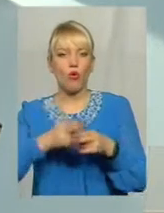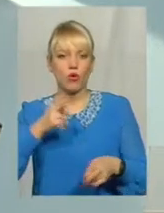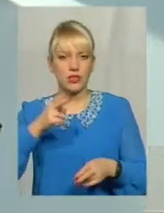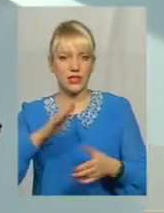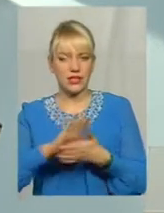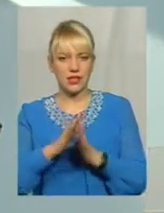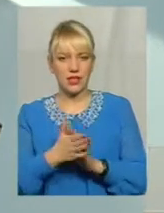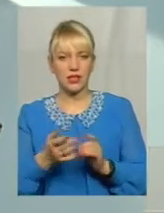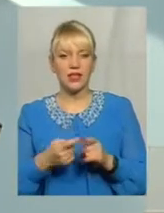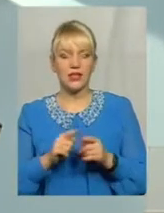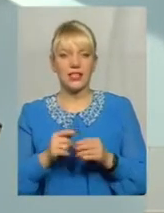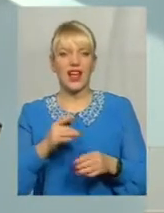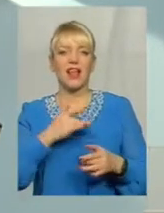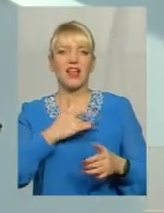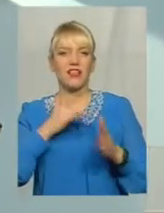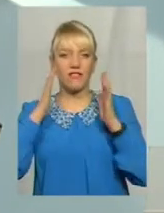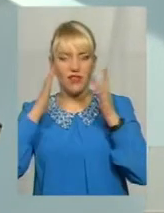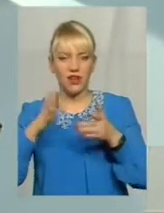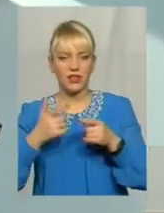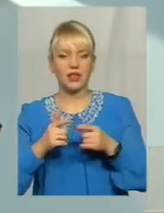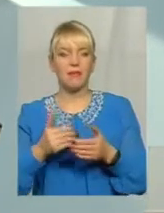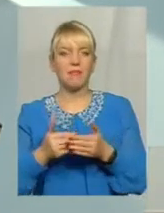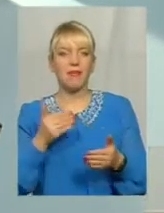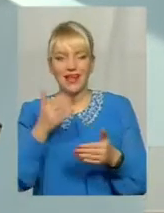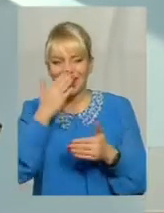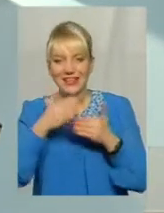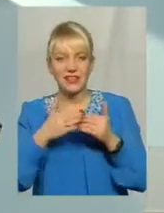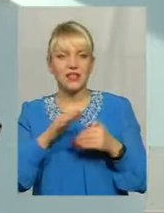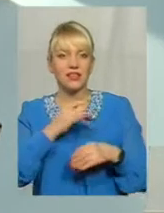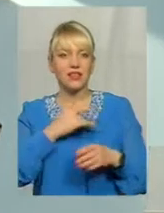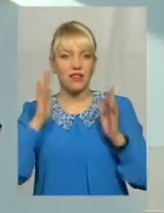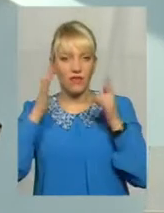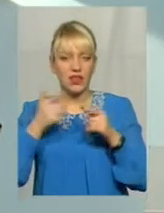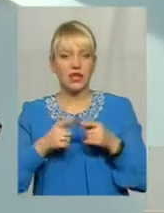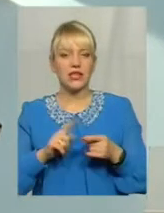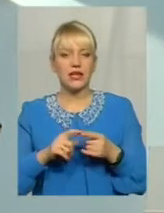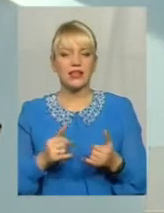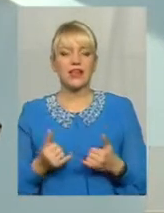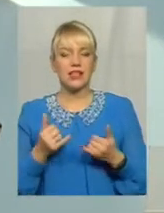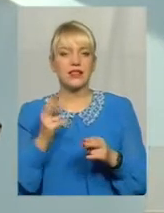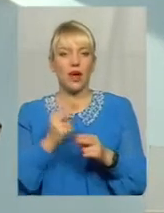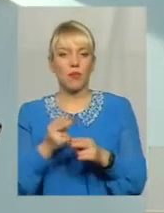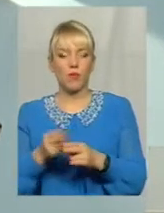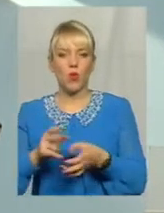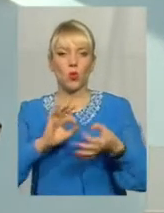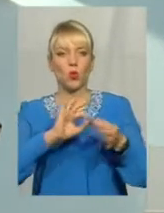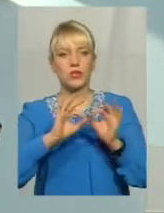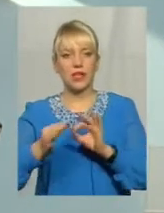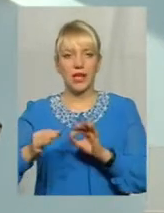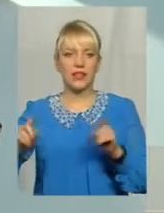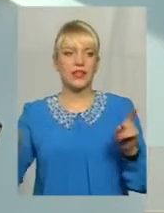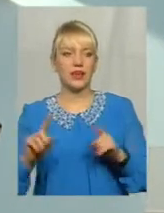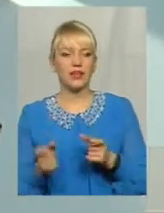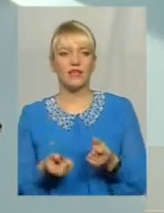І передінфарктні стани для запобігання саме тих складних ускладнень, які виникають у пацієнтів з